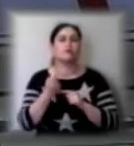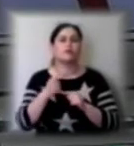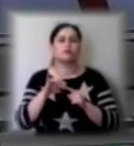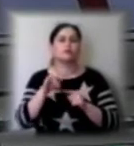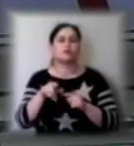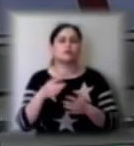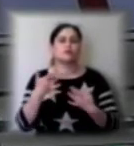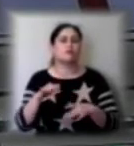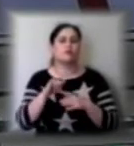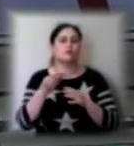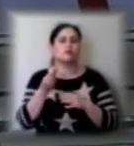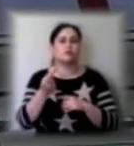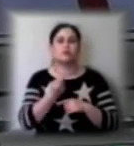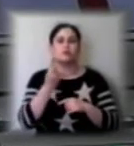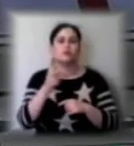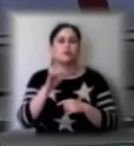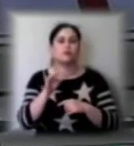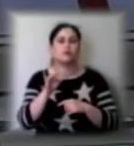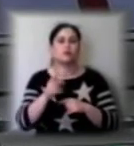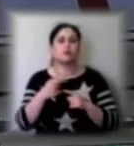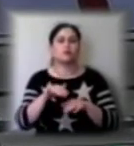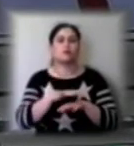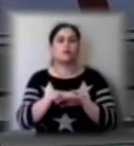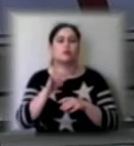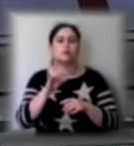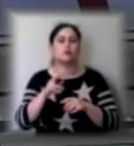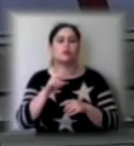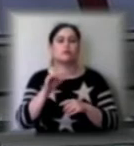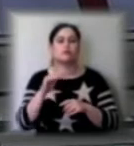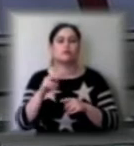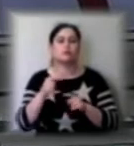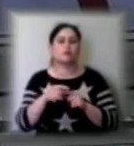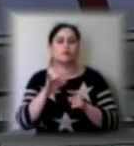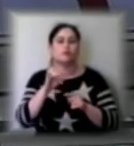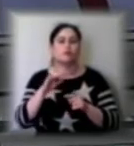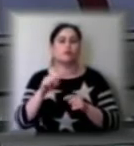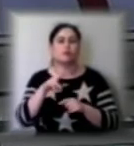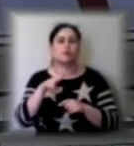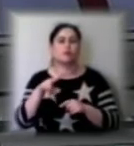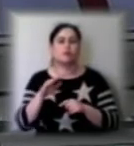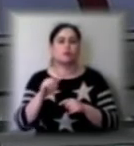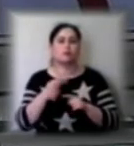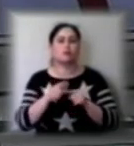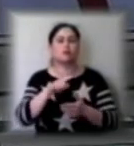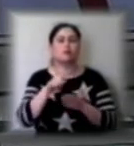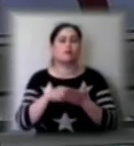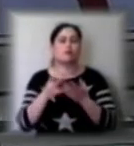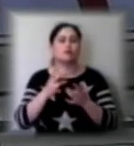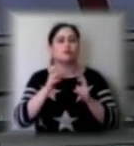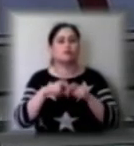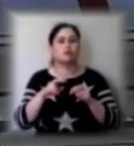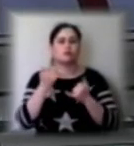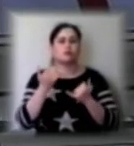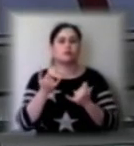єдиного податку, а ринки та ринкові містечка – від орендної плати. Це питання мали розглянути на сьогоднішній сесії.